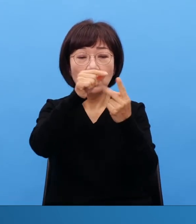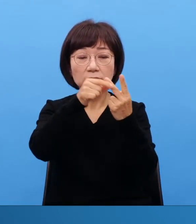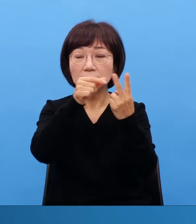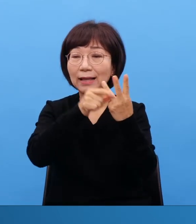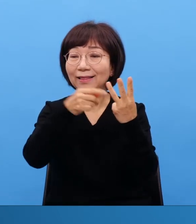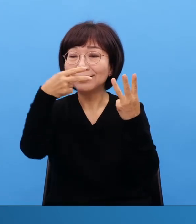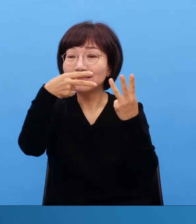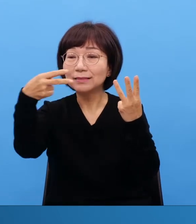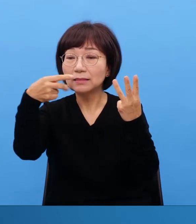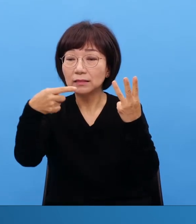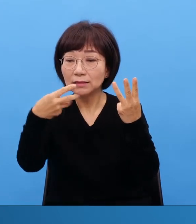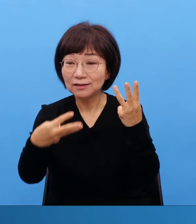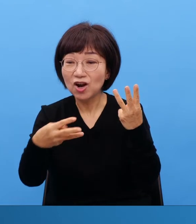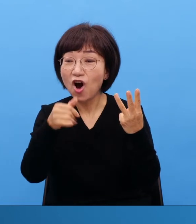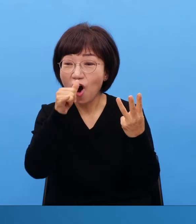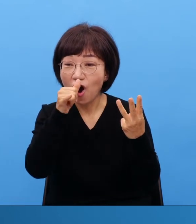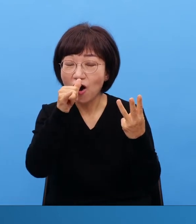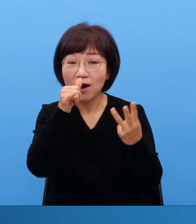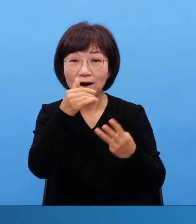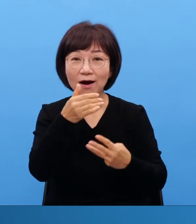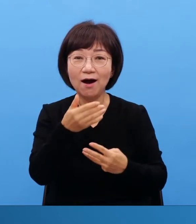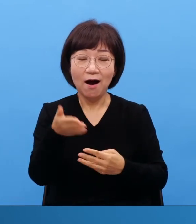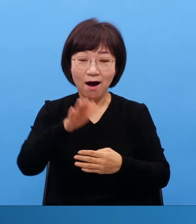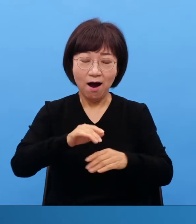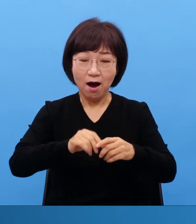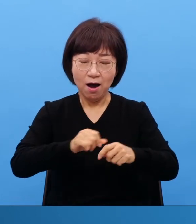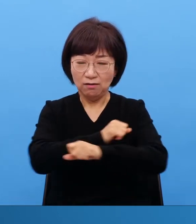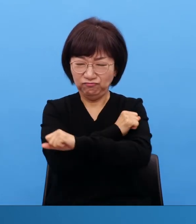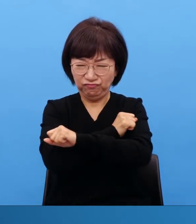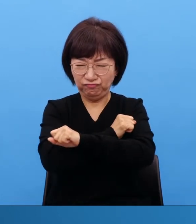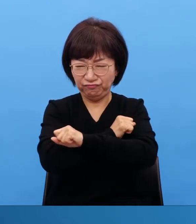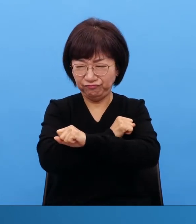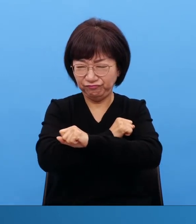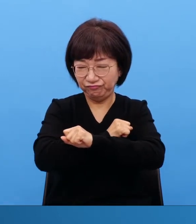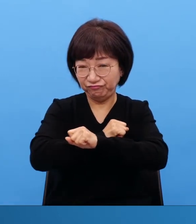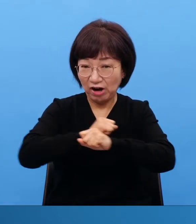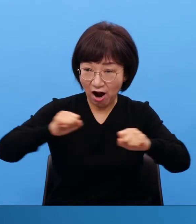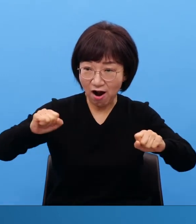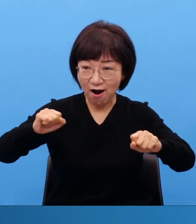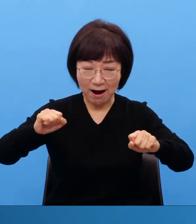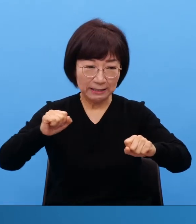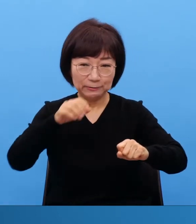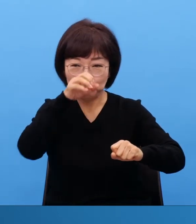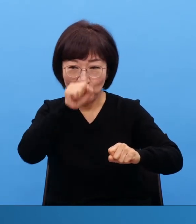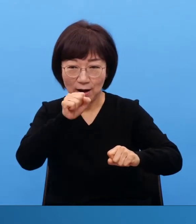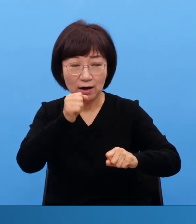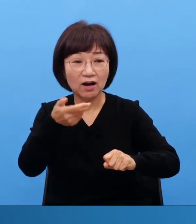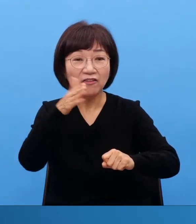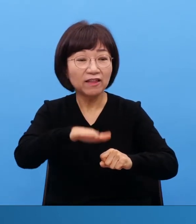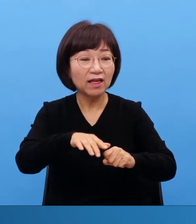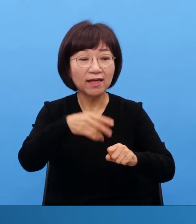너무 크게 짓고 부흥이 되고 좋았는데 그걸 잘못 깨달아 이걸 여기에 장사하고 다닌 거예요